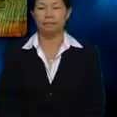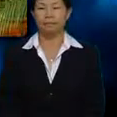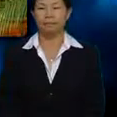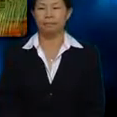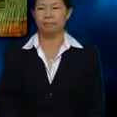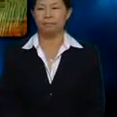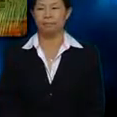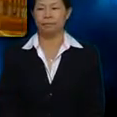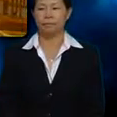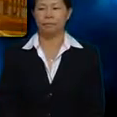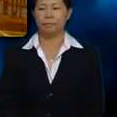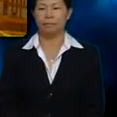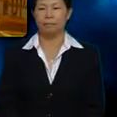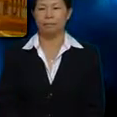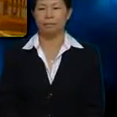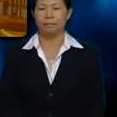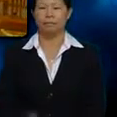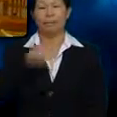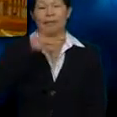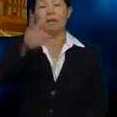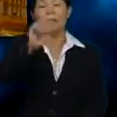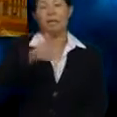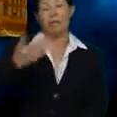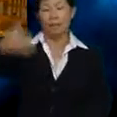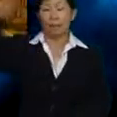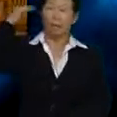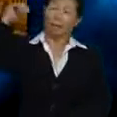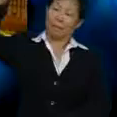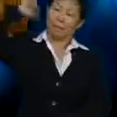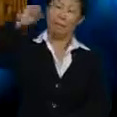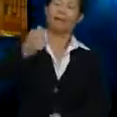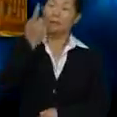Ibu nak mana umi? Dekat belakang katnya Encik Julia Tapi dia ada kat sini dengan Sufi